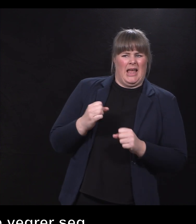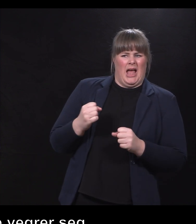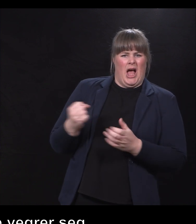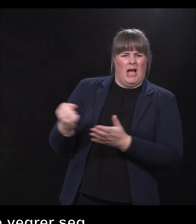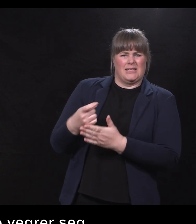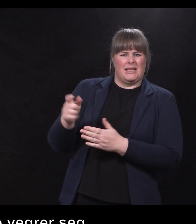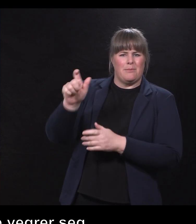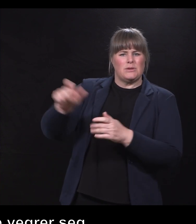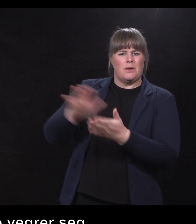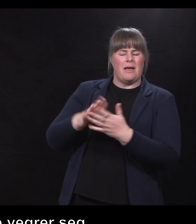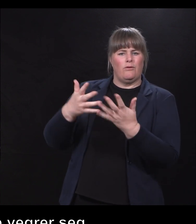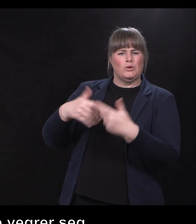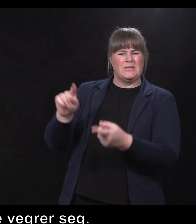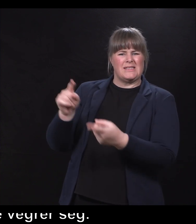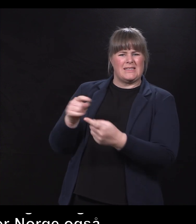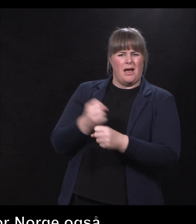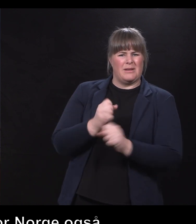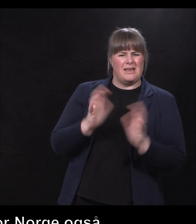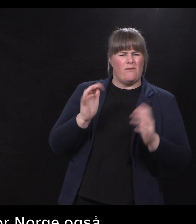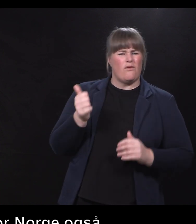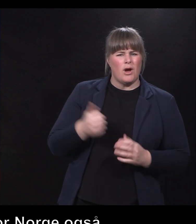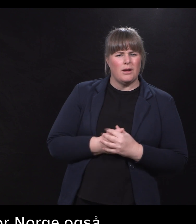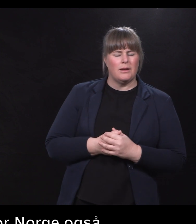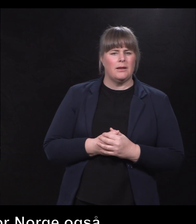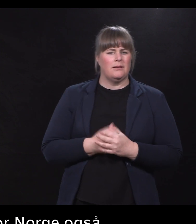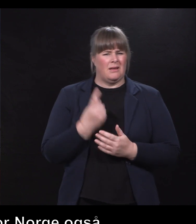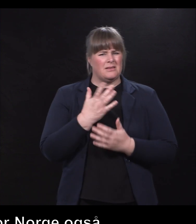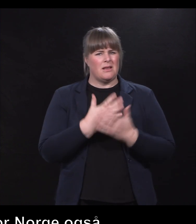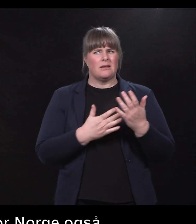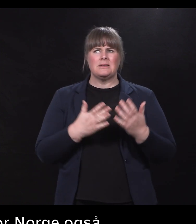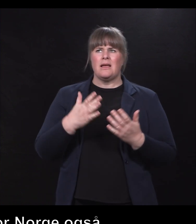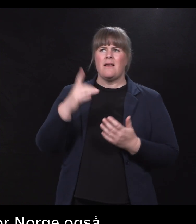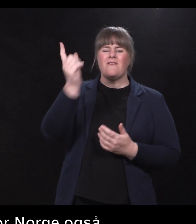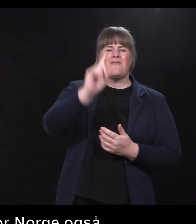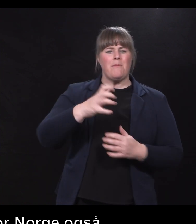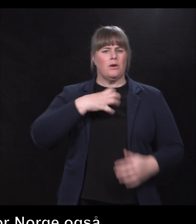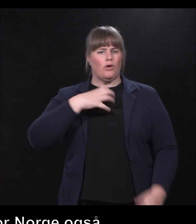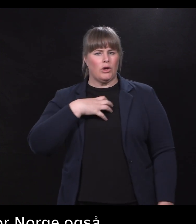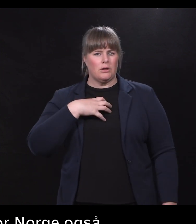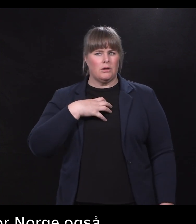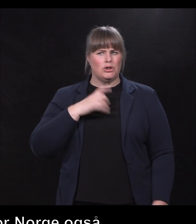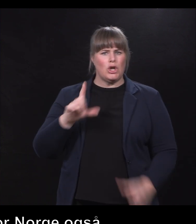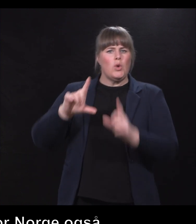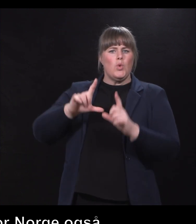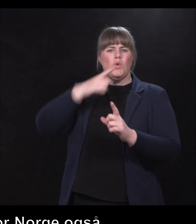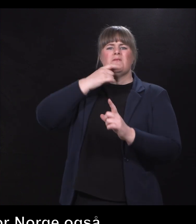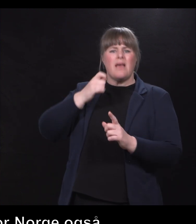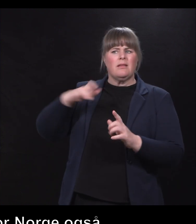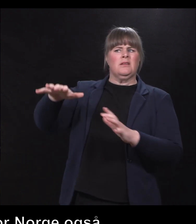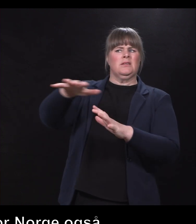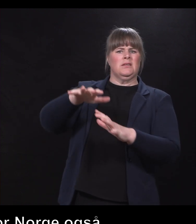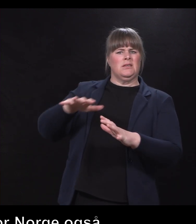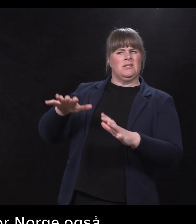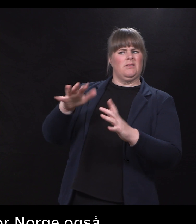Har du gjort deg noen tanker om det? Jeg tenker at det er en form for fremmed frykt, altså frykten for det ukjente, liksom sånt. Hva er det vi går inn i?